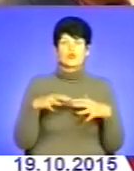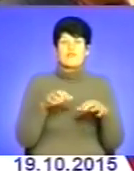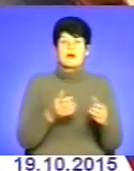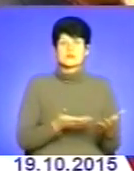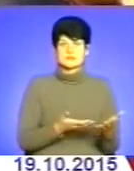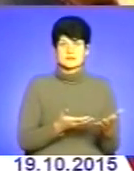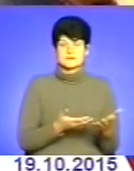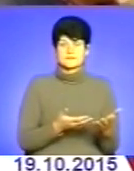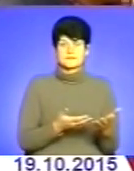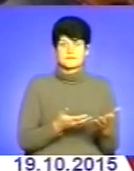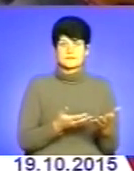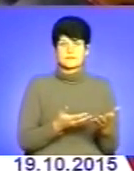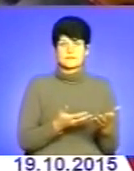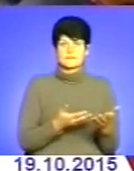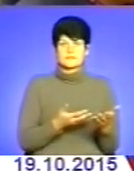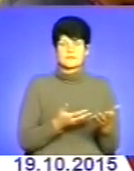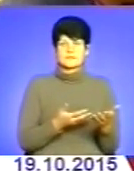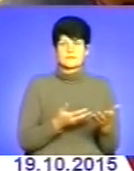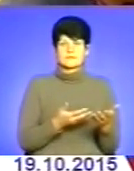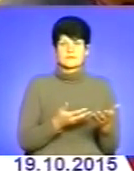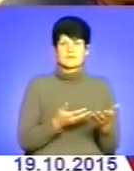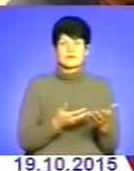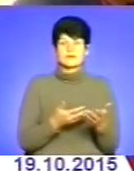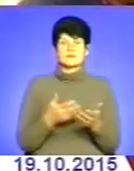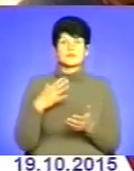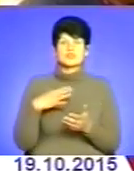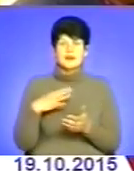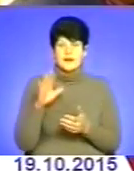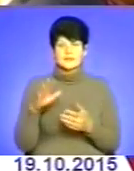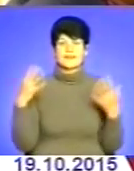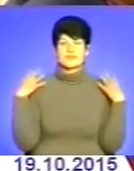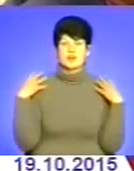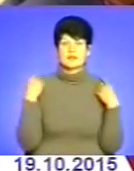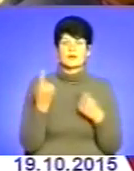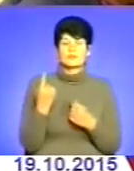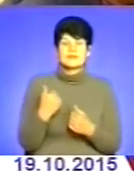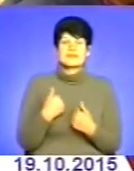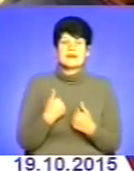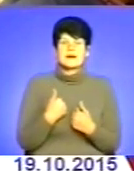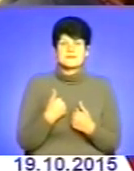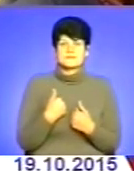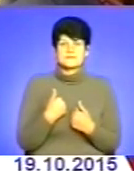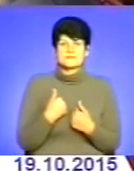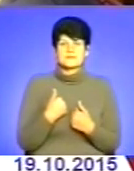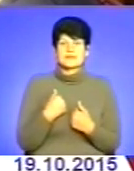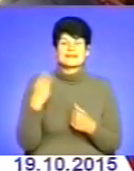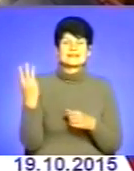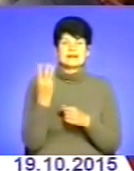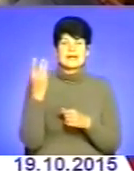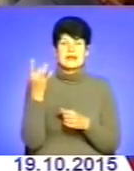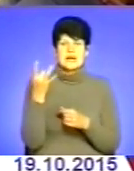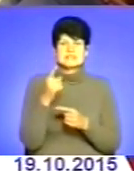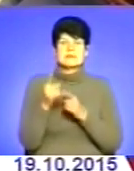Якщо б... як начальник в області Так, почекайте, я як начальник в області Він три рази меняв